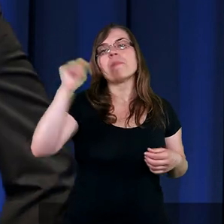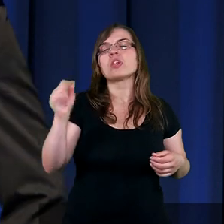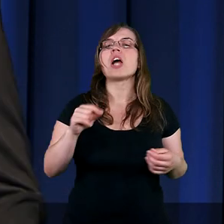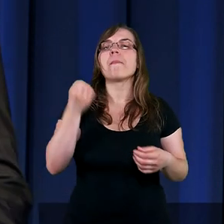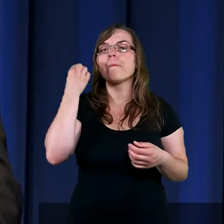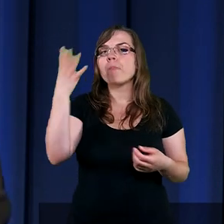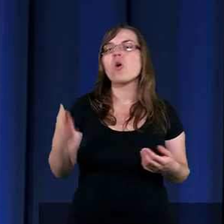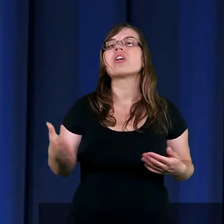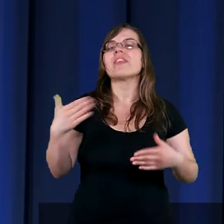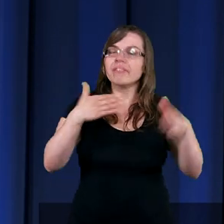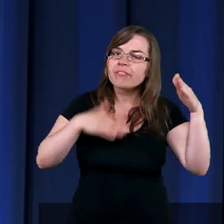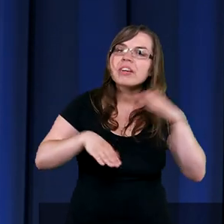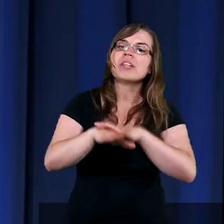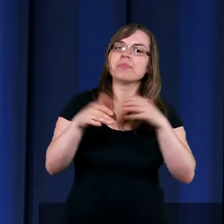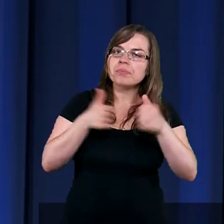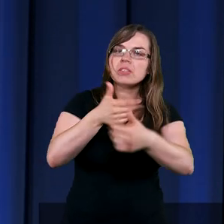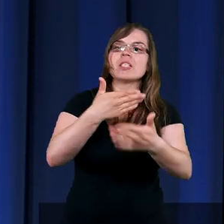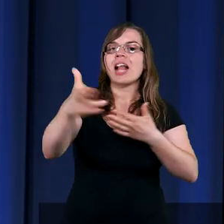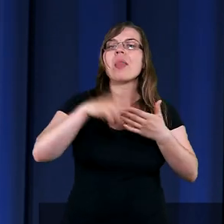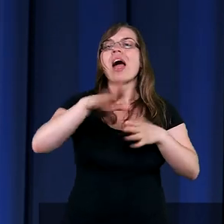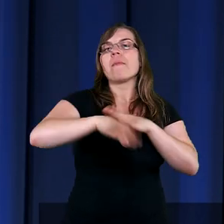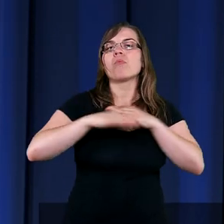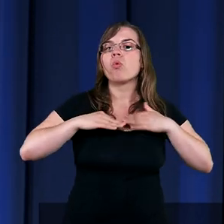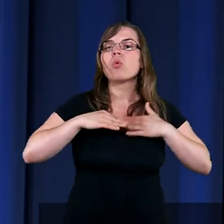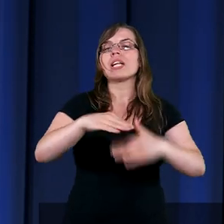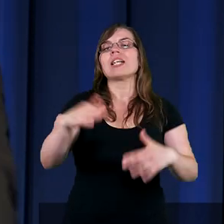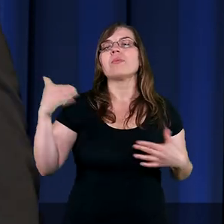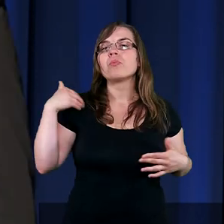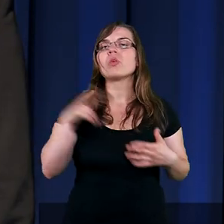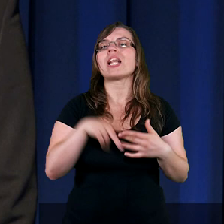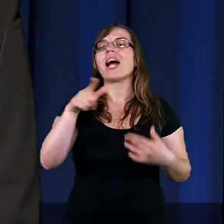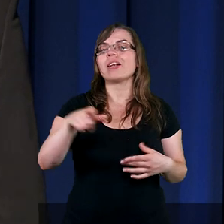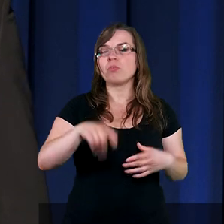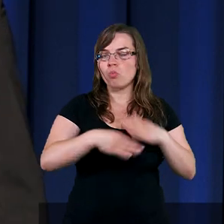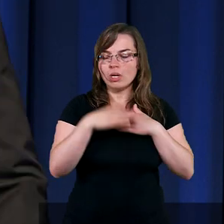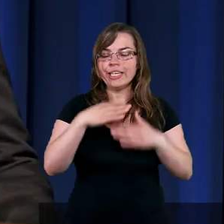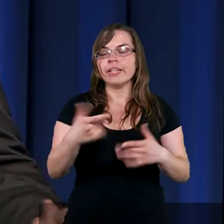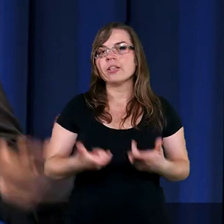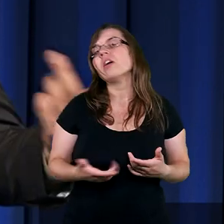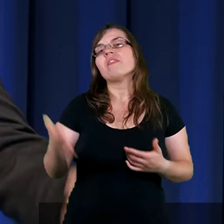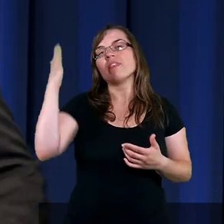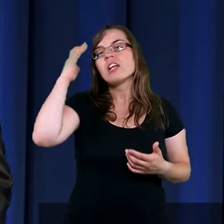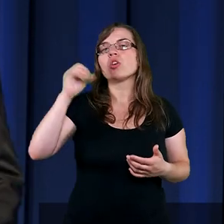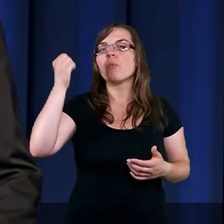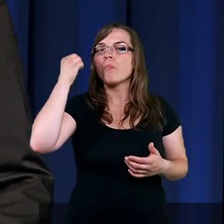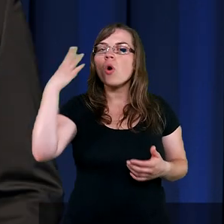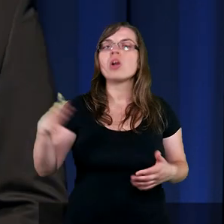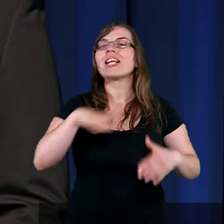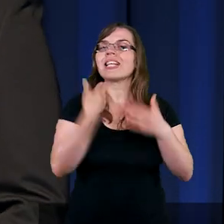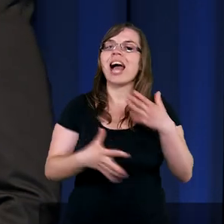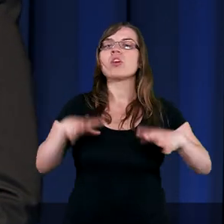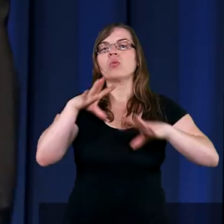Mojżesz wyszedł, wiemy, że tam na pustyni, tą lekcję na pustyni i wiemy, że Mojżesz stracił